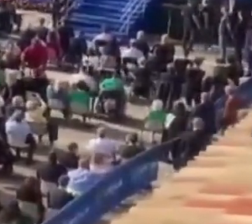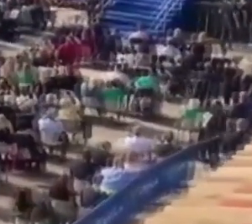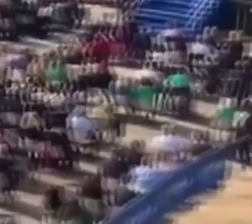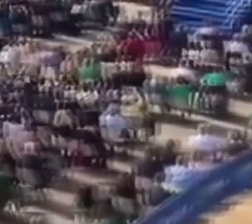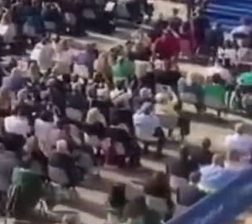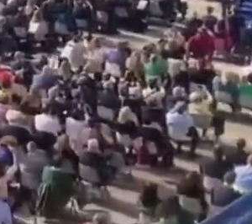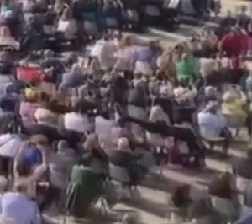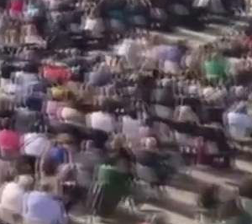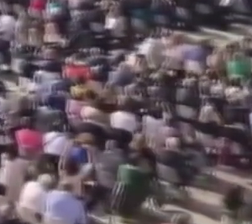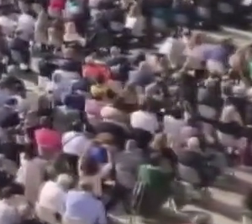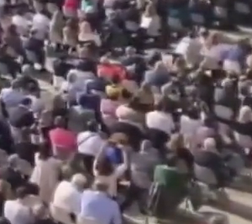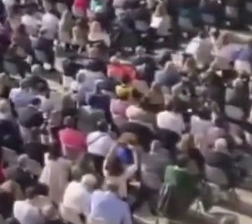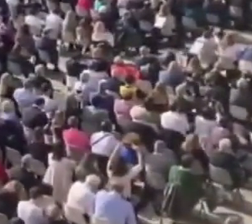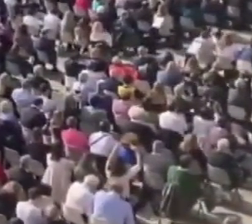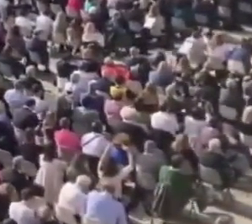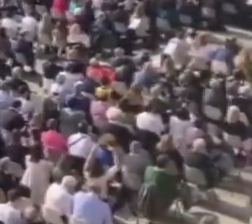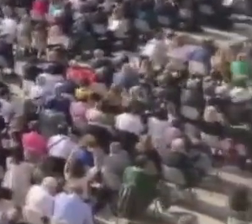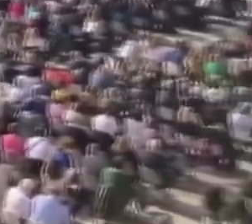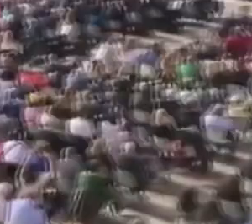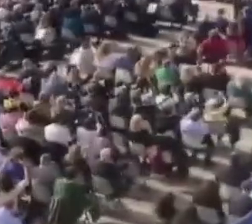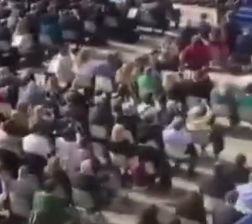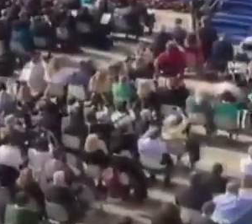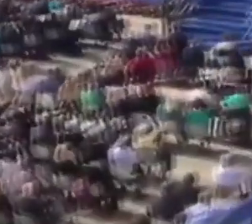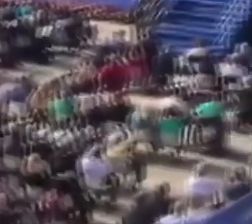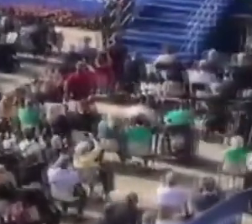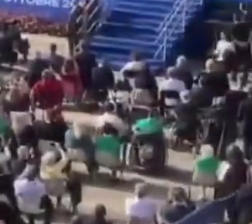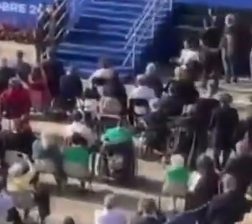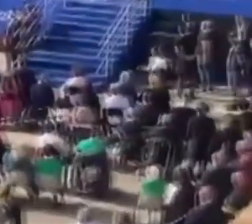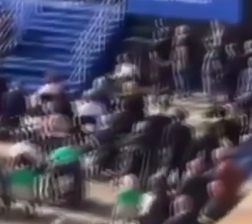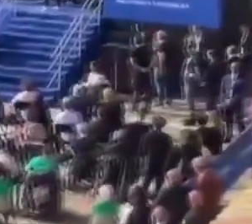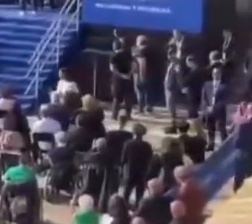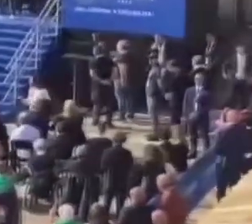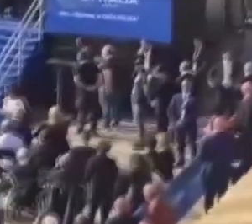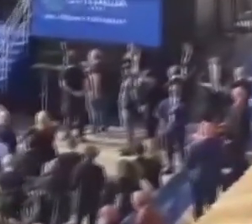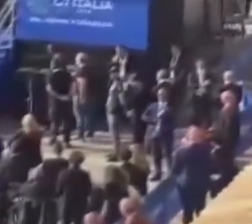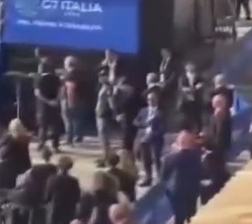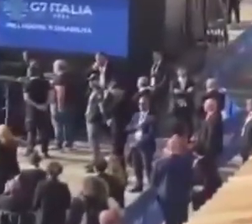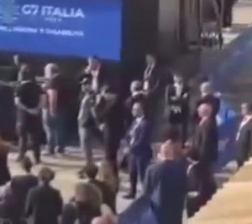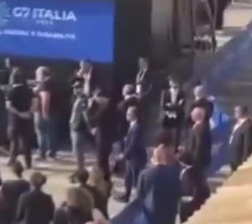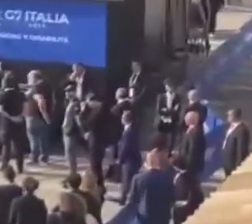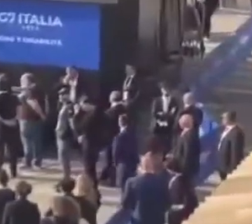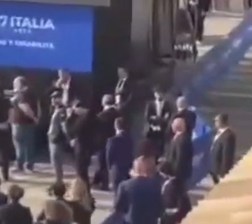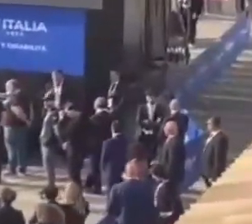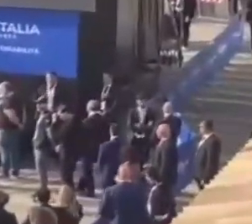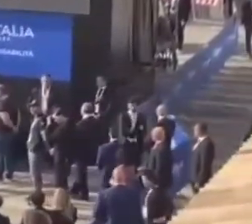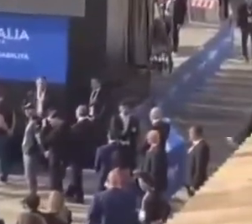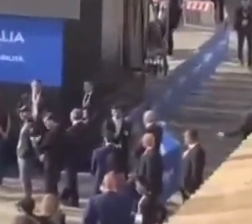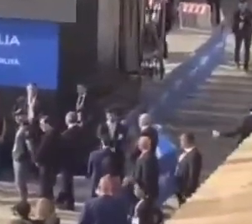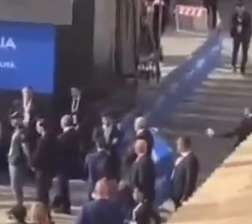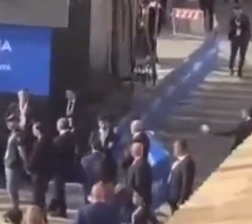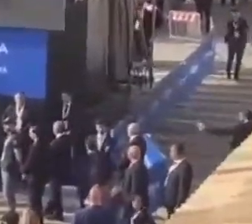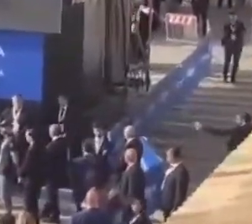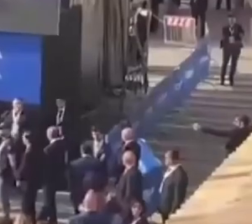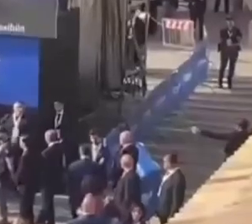sulle politiche e sulle prassi per l'inclusione delle persone con disabilità. Ad Assisi, nella giornata di apertura del G7